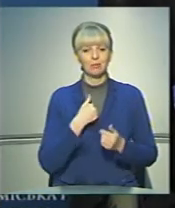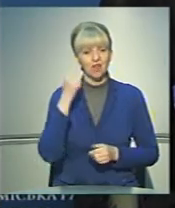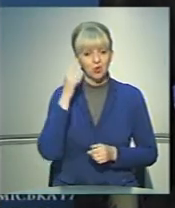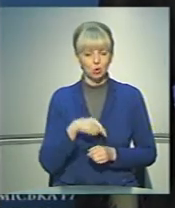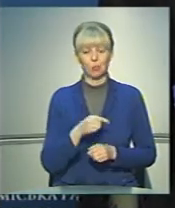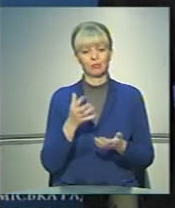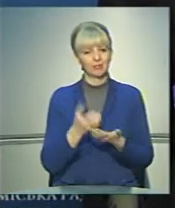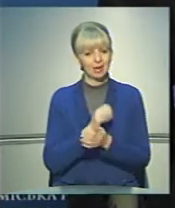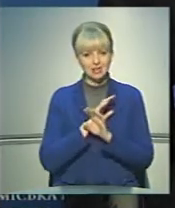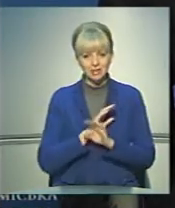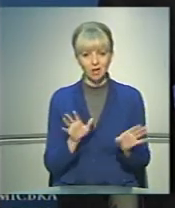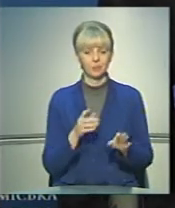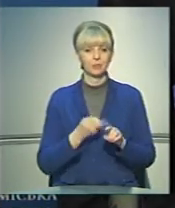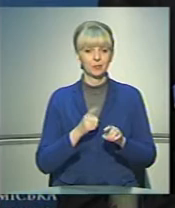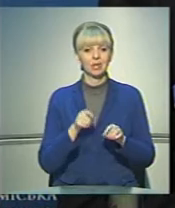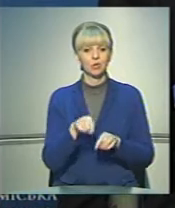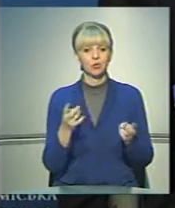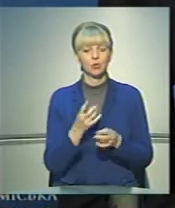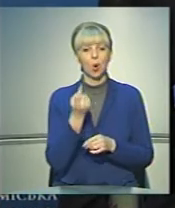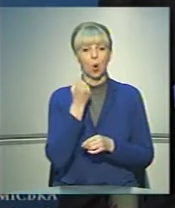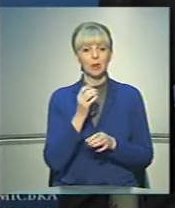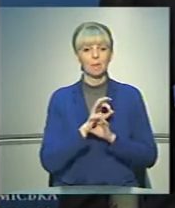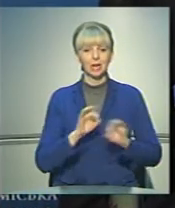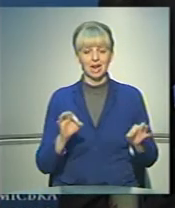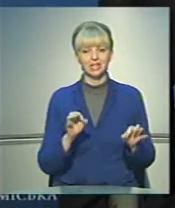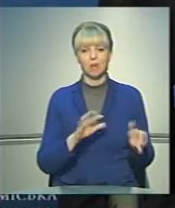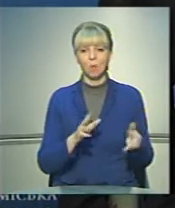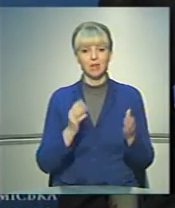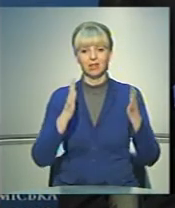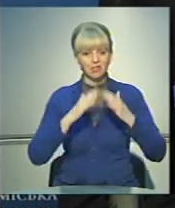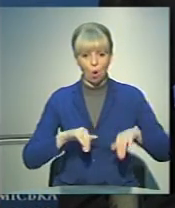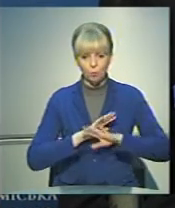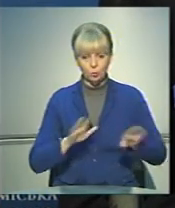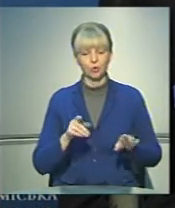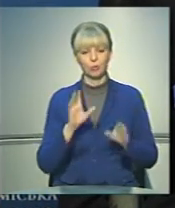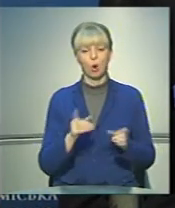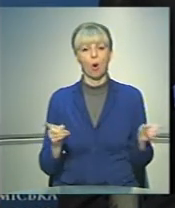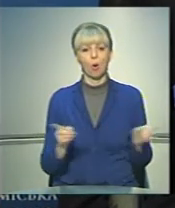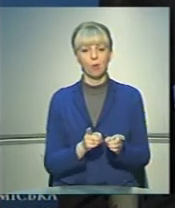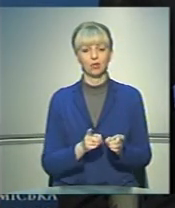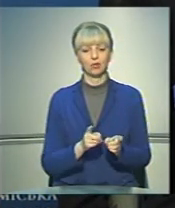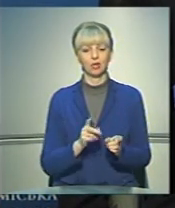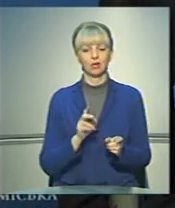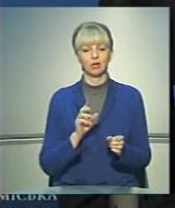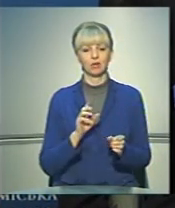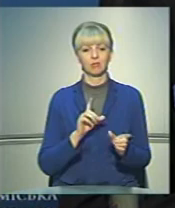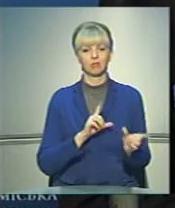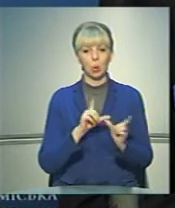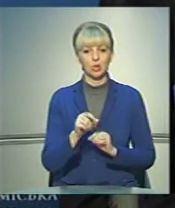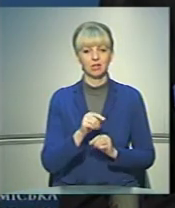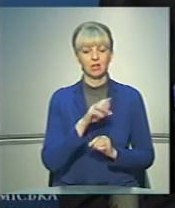відомо, не знайдено. Тому для того, щоб він в один прекрасний момент не обрушився, там будемо обмежувати проїзд багатого,